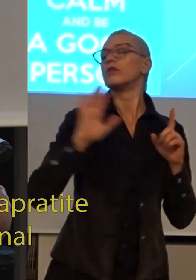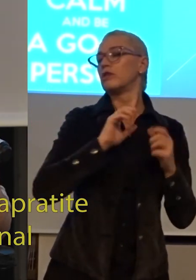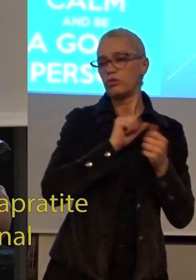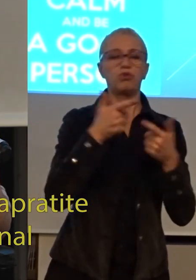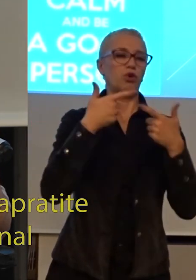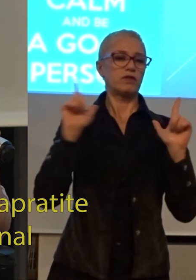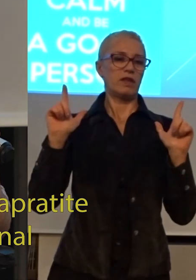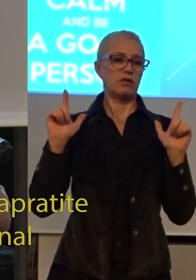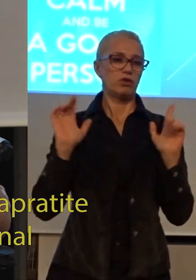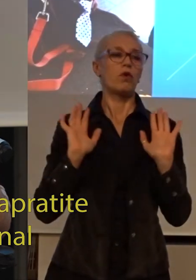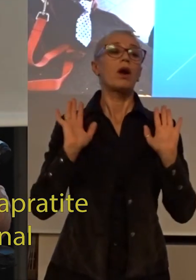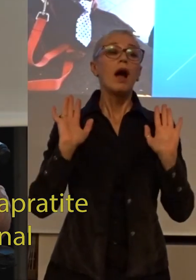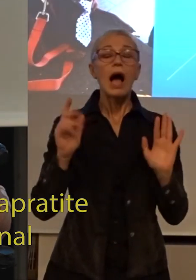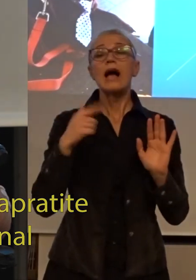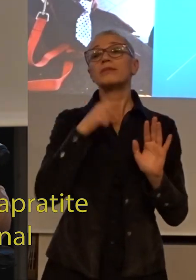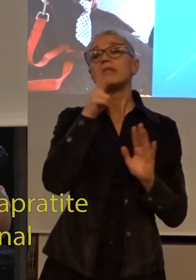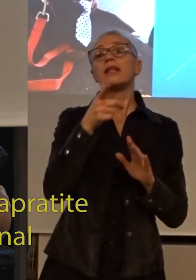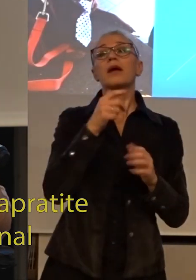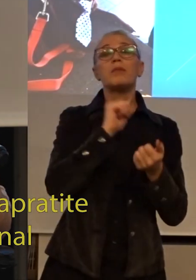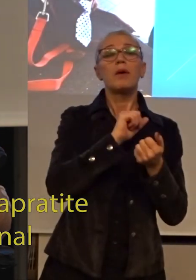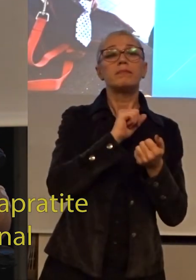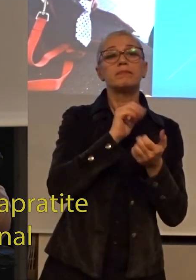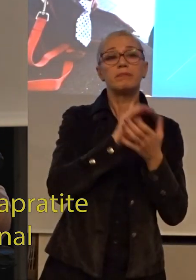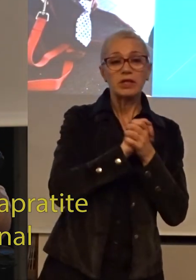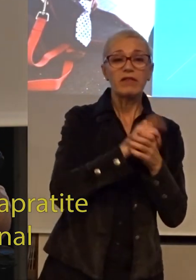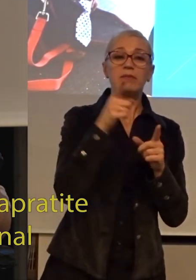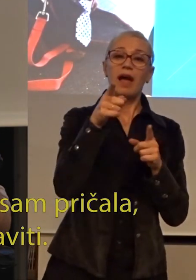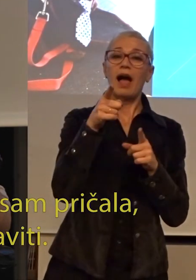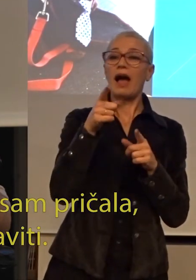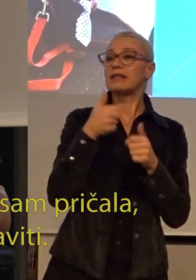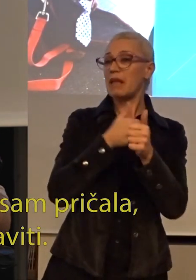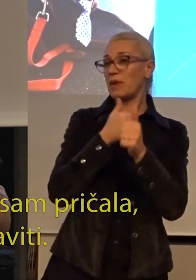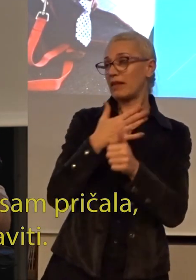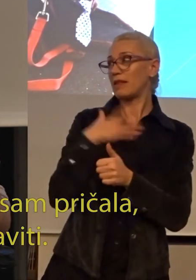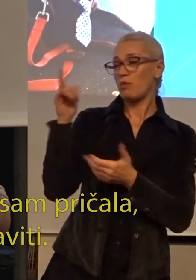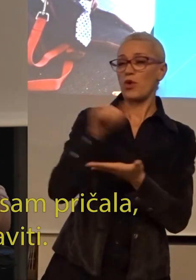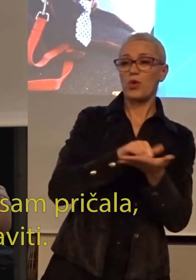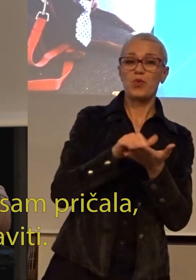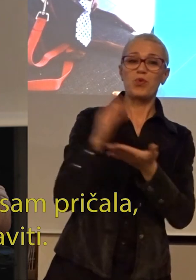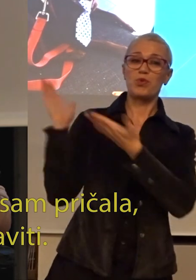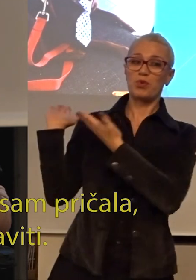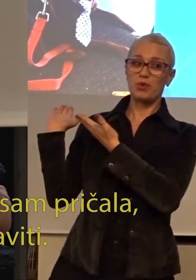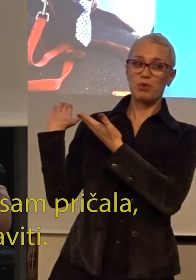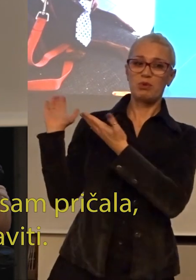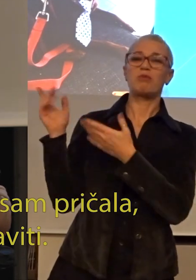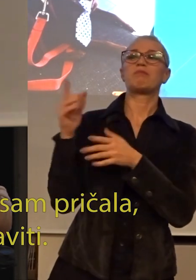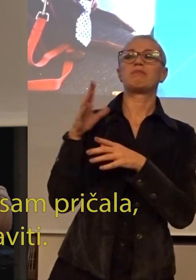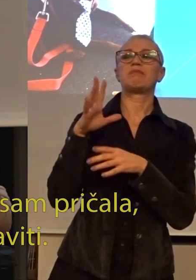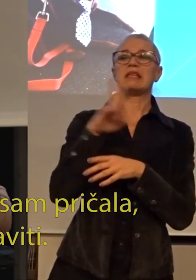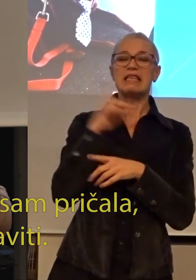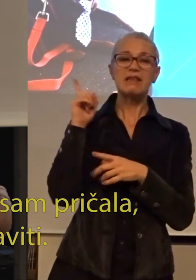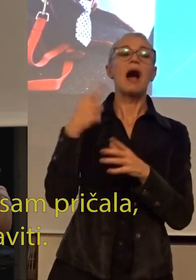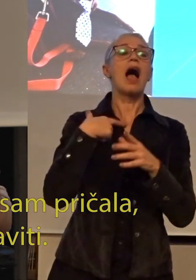kažem da vas pozorim u stvari, da zapratite moj YouTube kanal jer ovakvi stvar već sam pričala